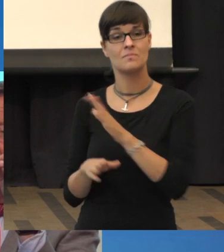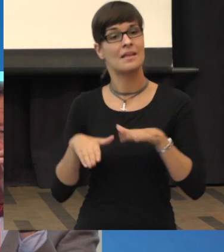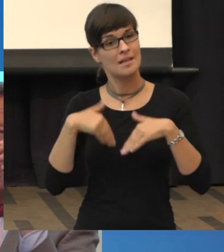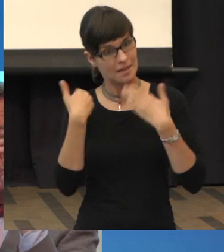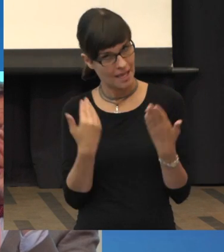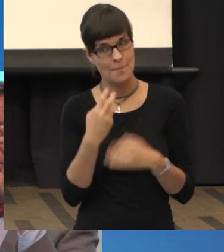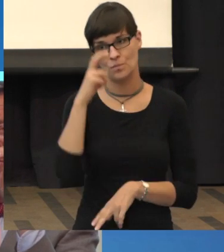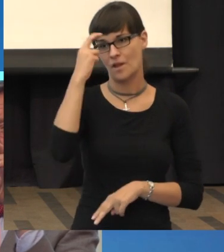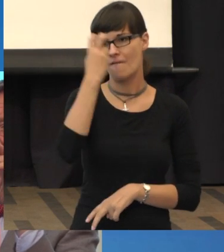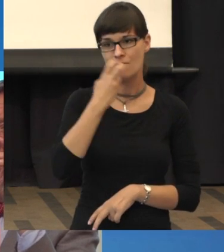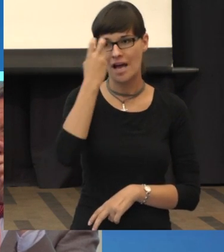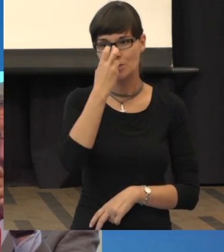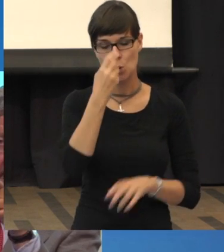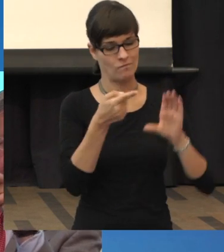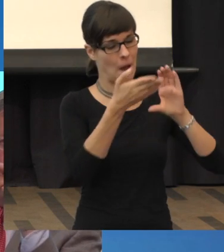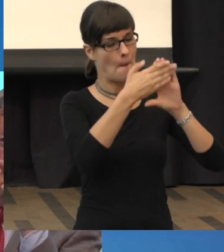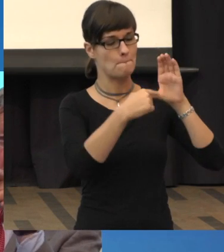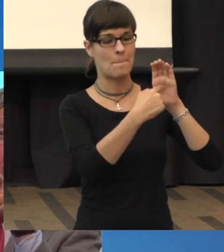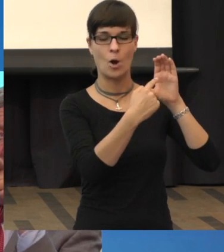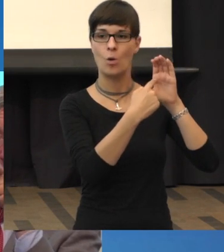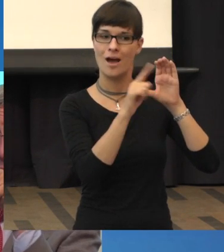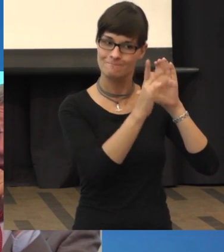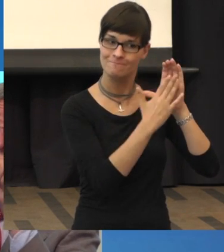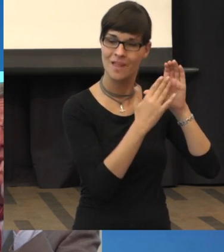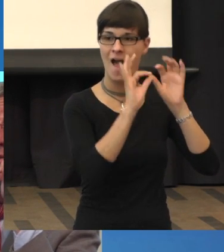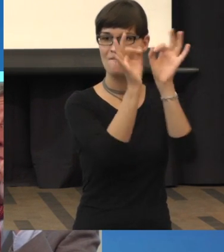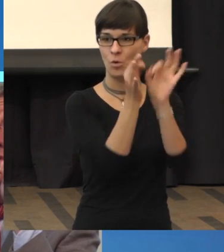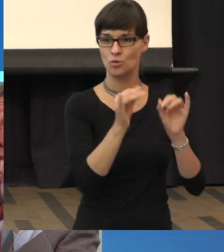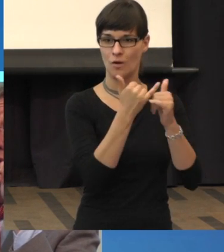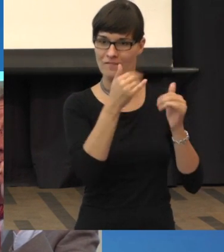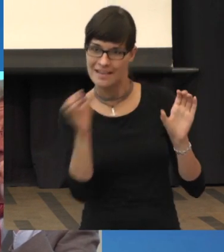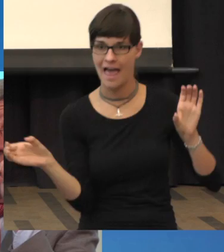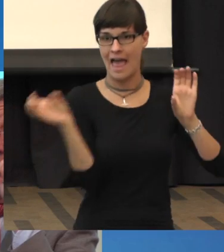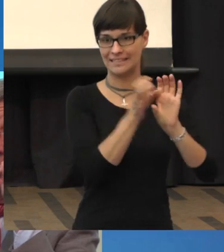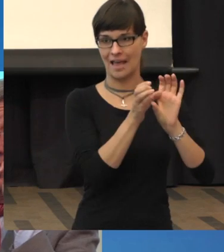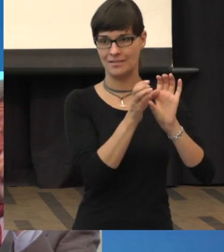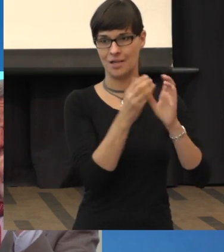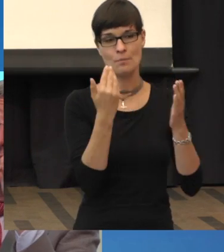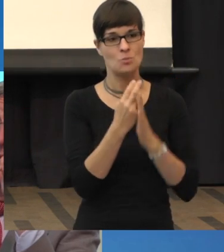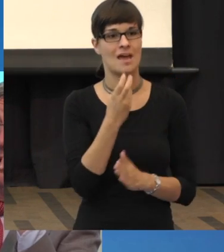man die Makula-Funktion ersetzt, zum Beispiel durch einen elektronischen Chip.